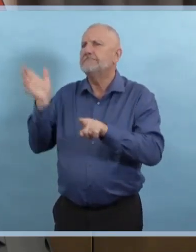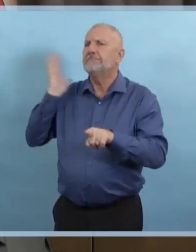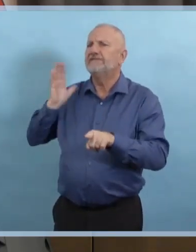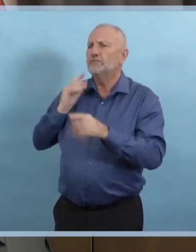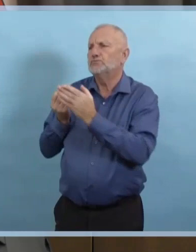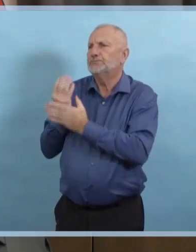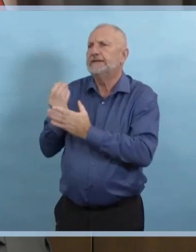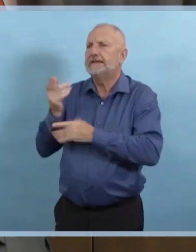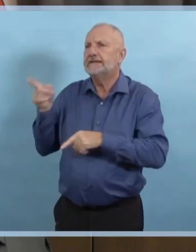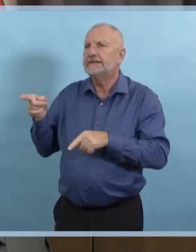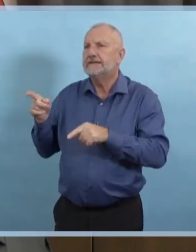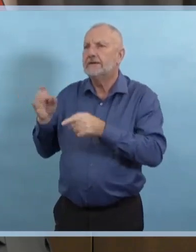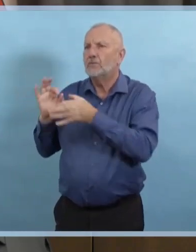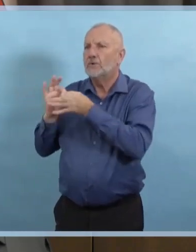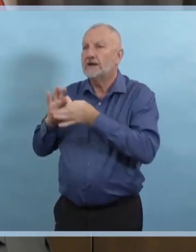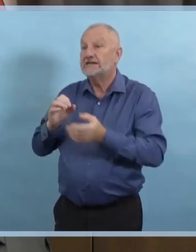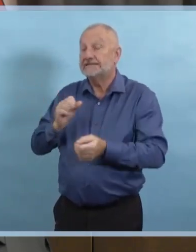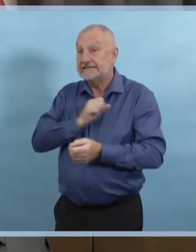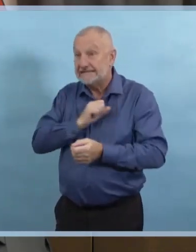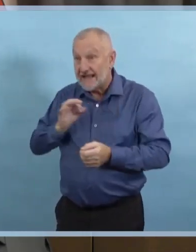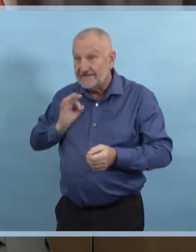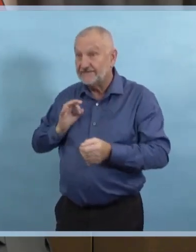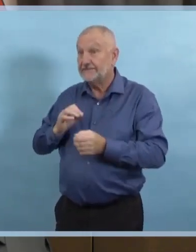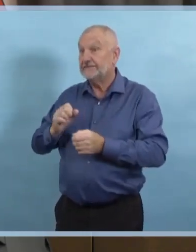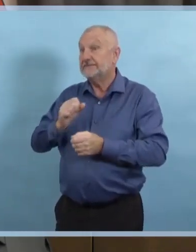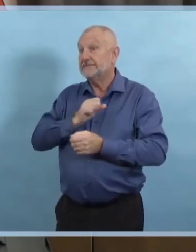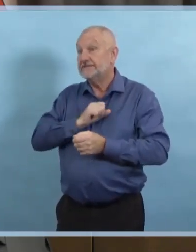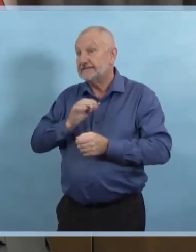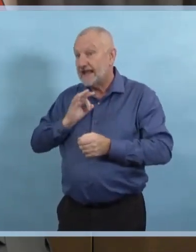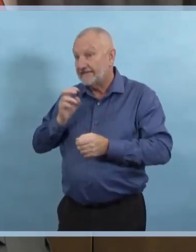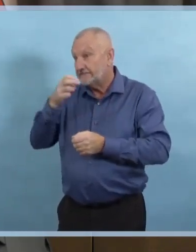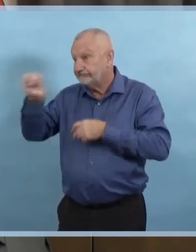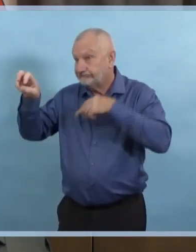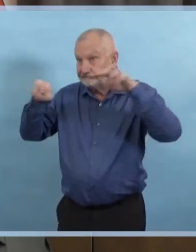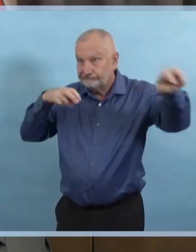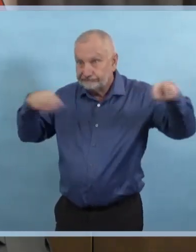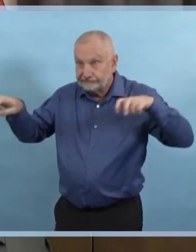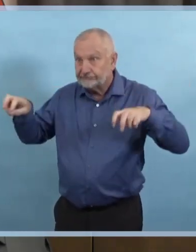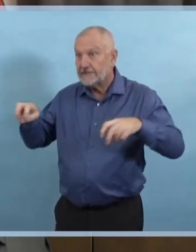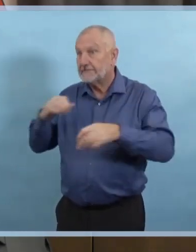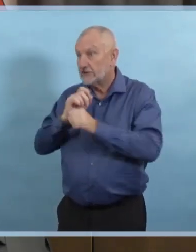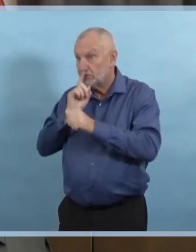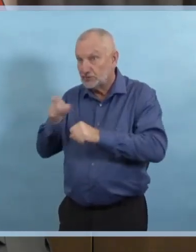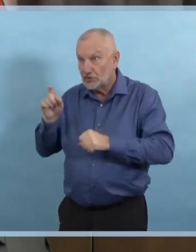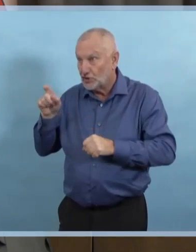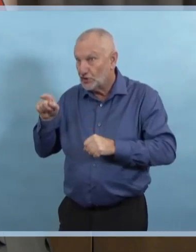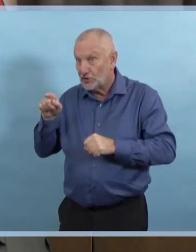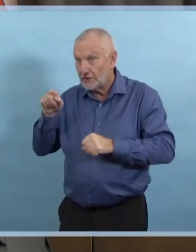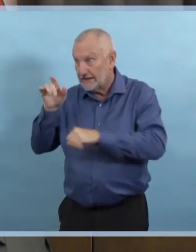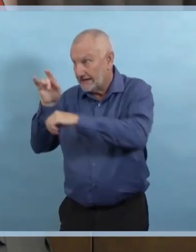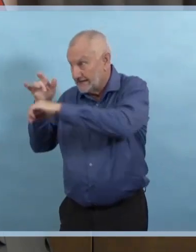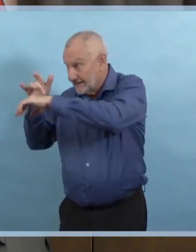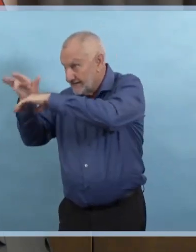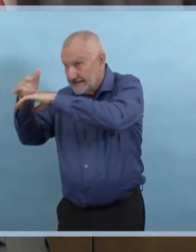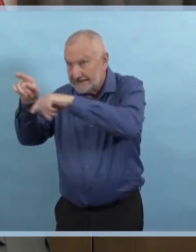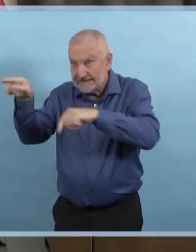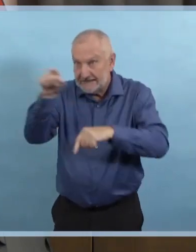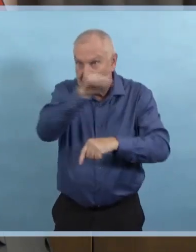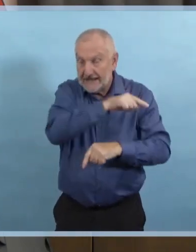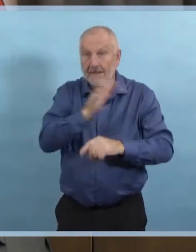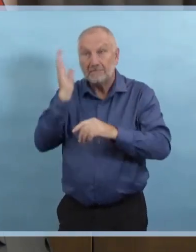capacité suffisante en ce qui concerne les lits, l'équipement pour les patients de la COVID et les autres patients aussi.